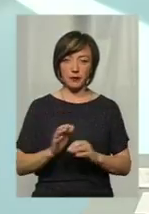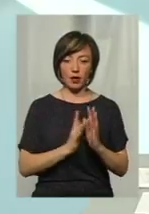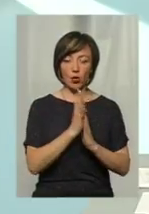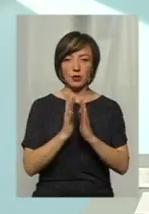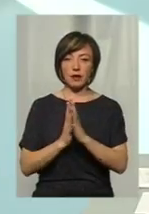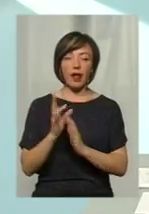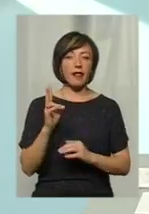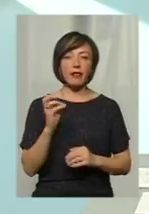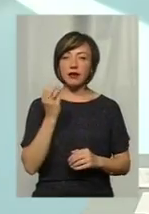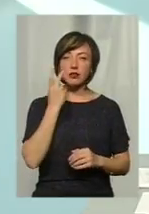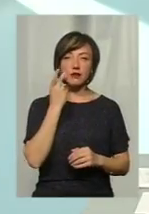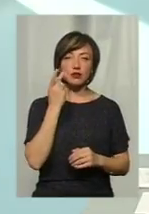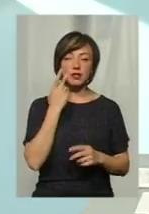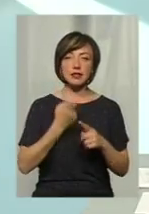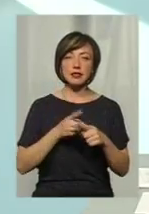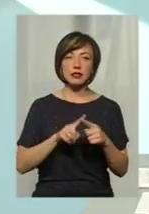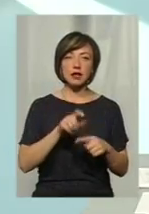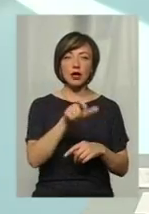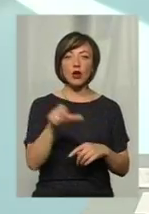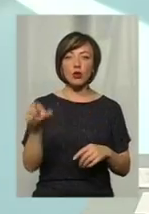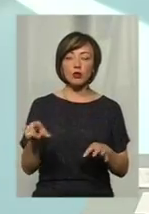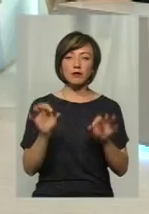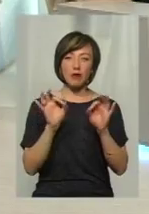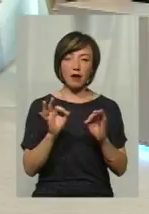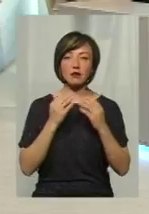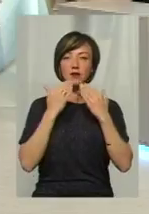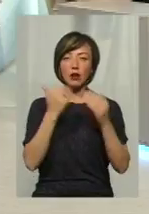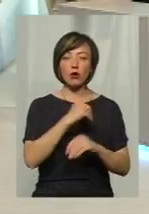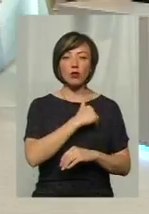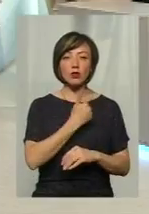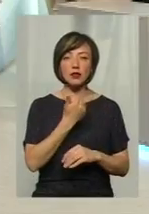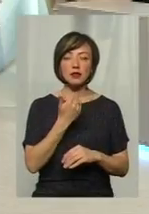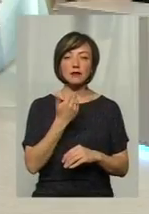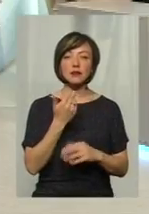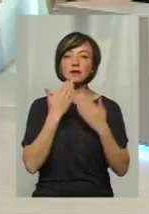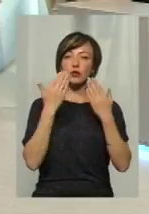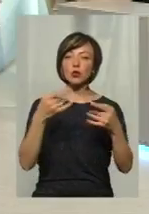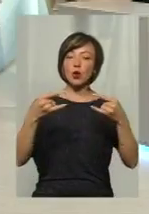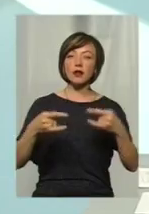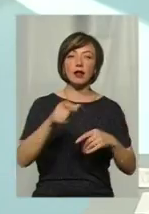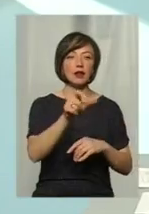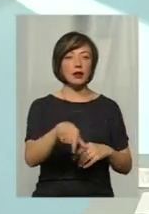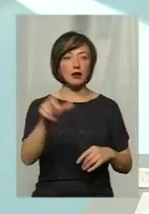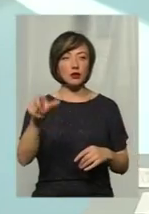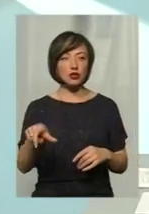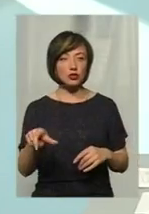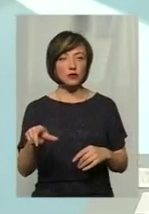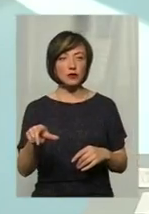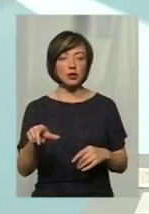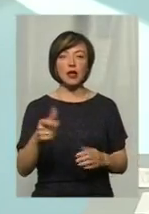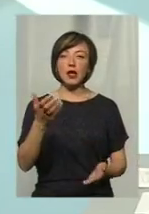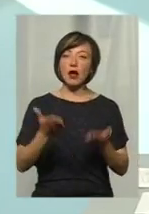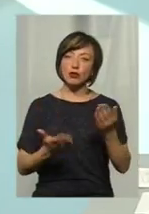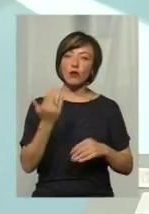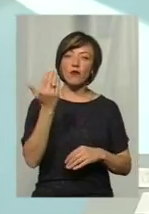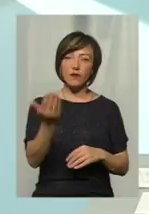Не завжди це звернення, як то кажуть, доправдовується, тому що я би хотів звернутися до телеглядачів. Якщо